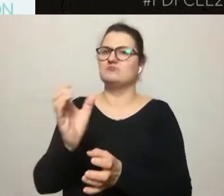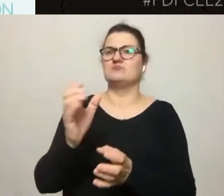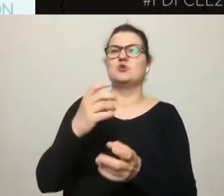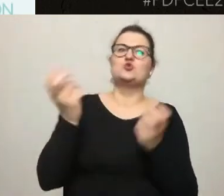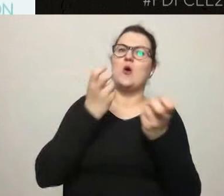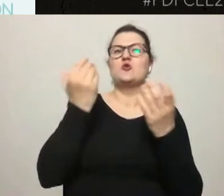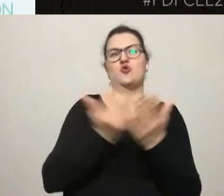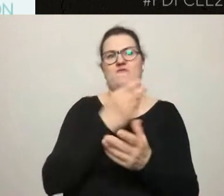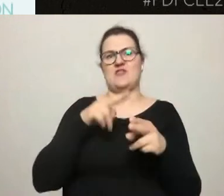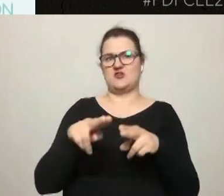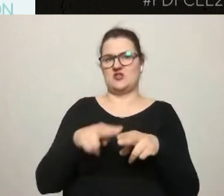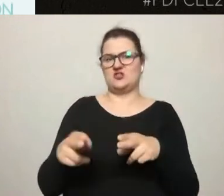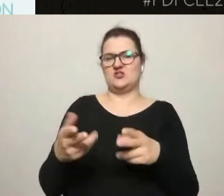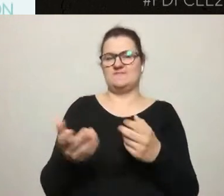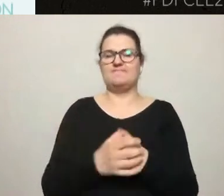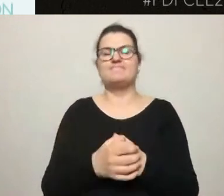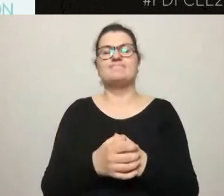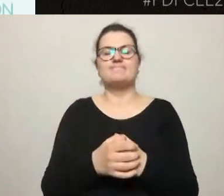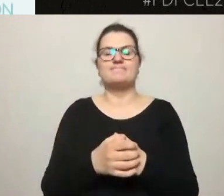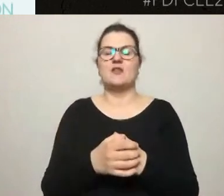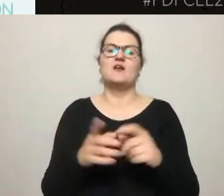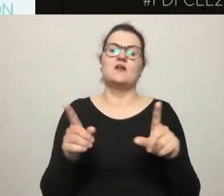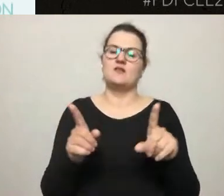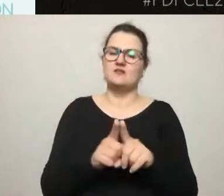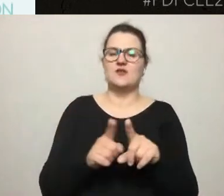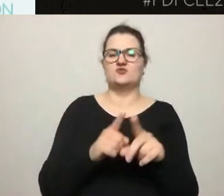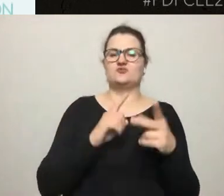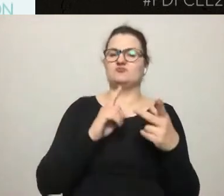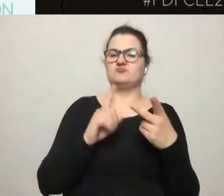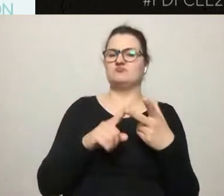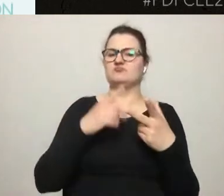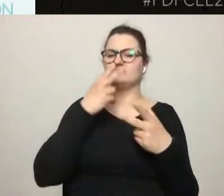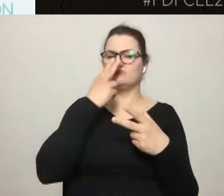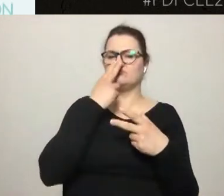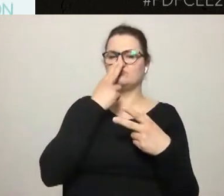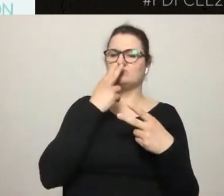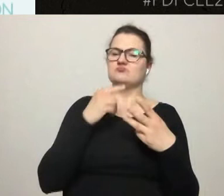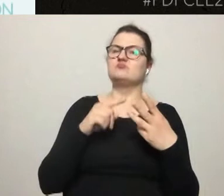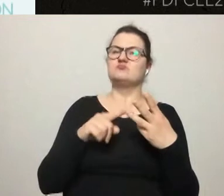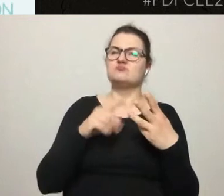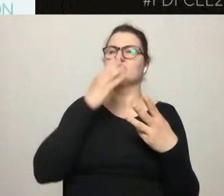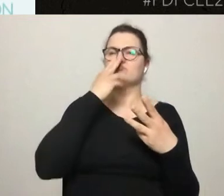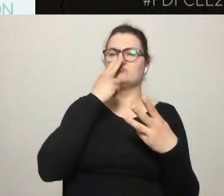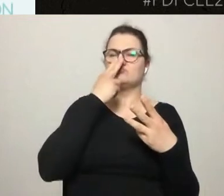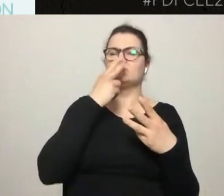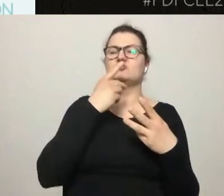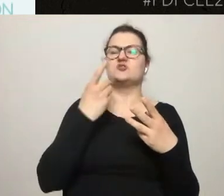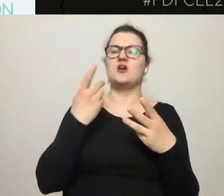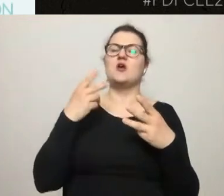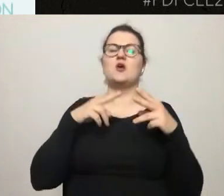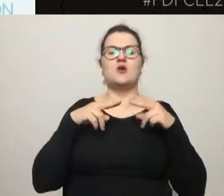I tak szerzej wydaje mi się, że ta pandemia pokazuje, czy partycypacja społeczna jest traktowana